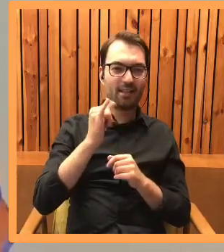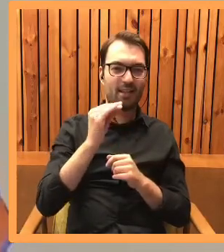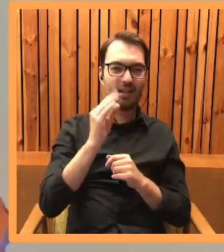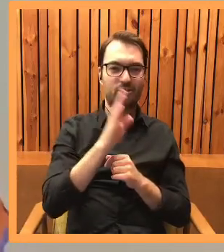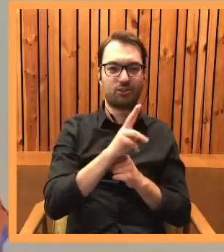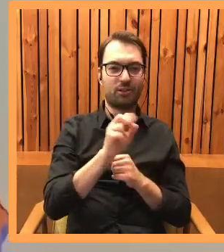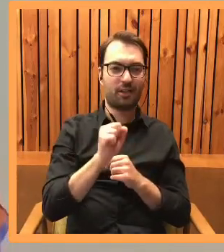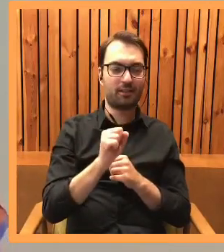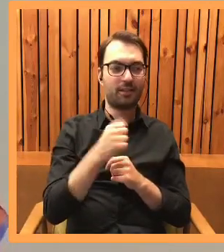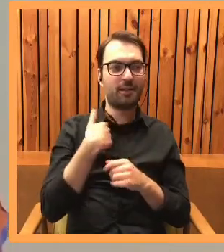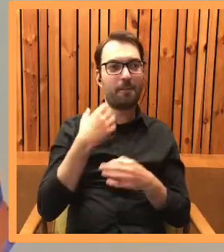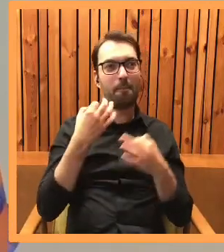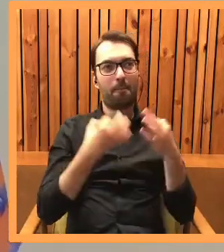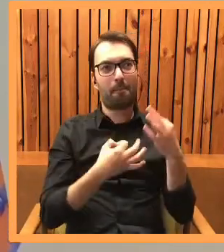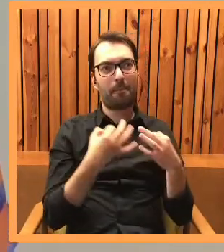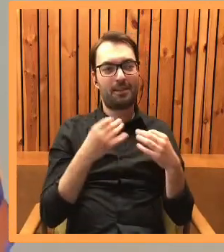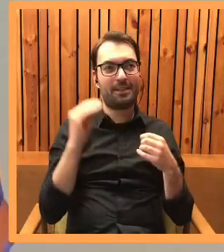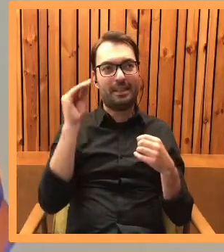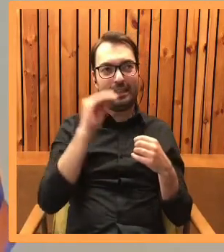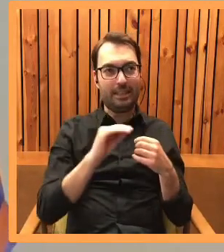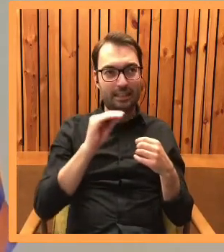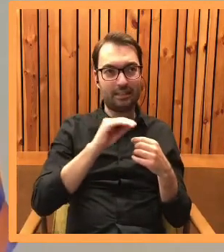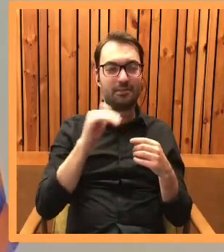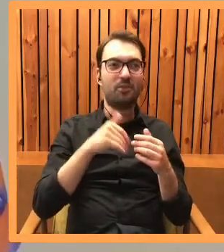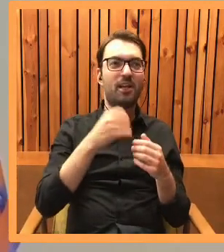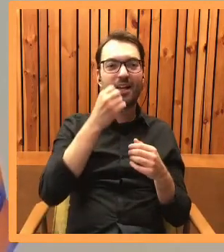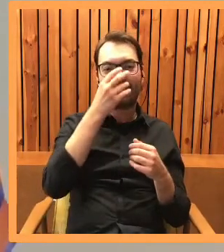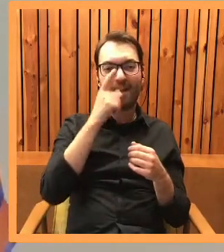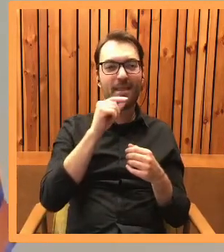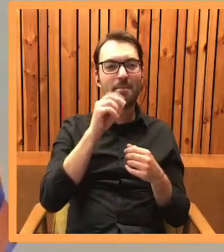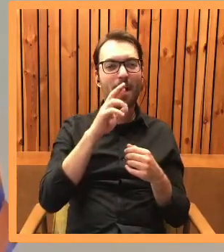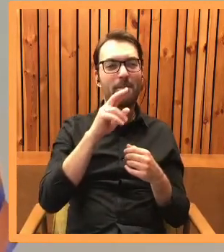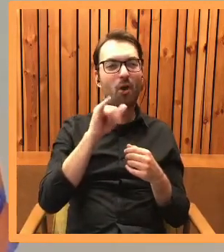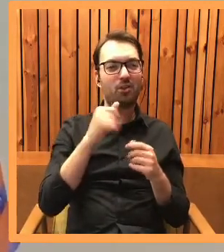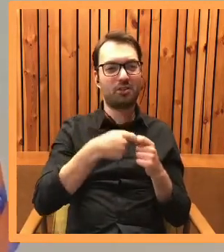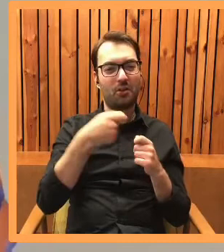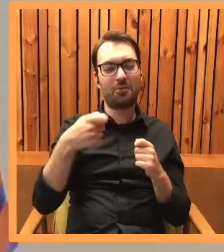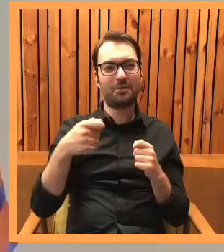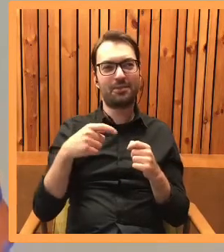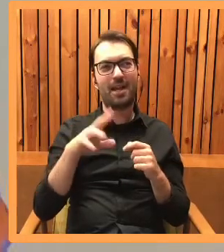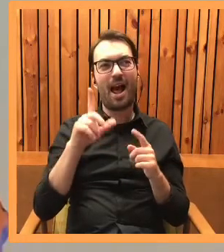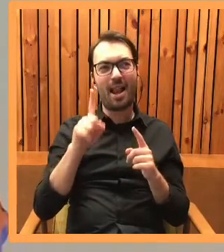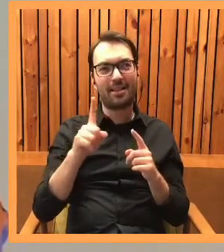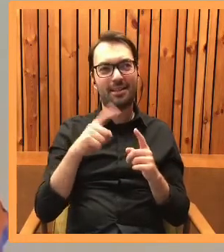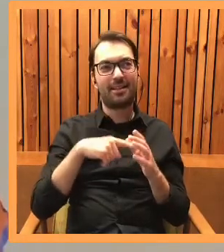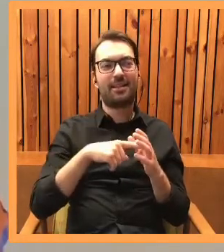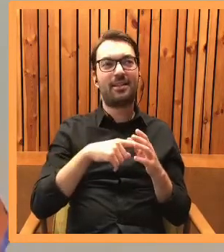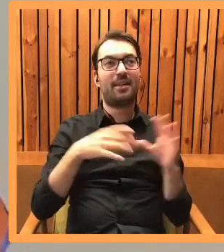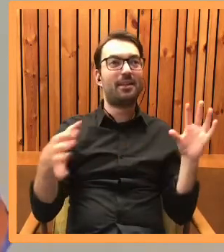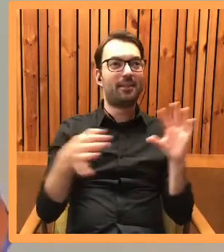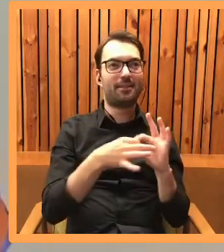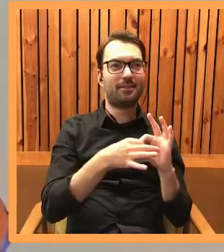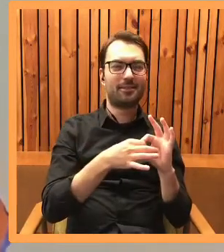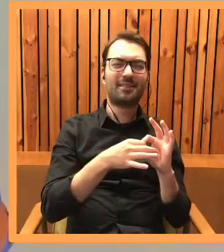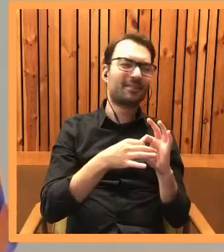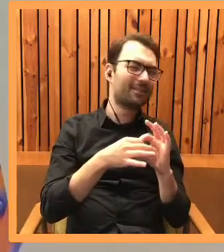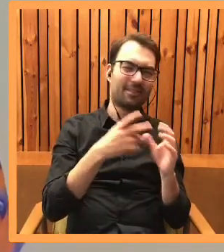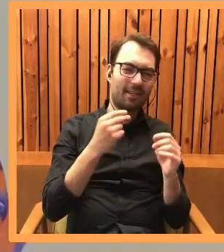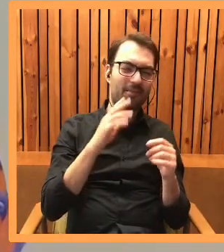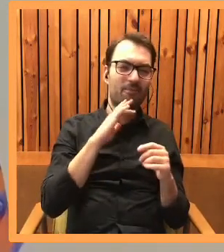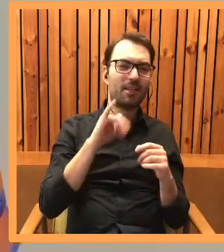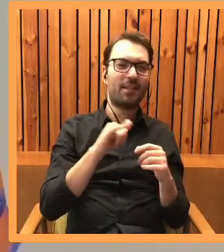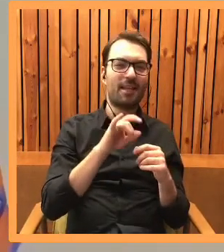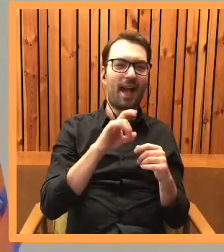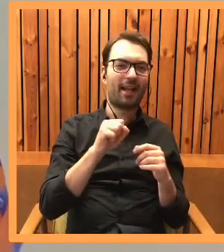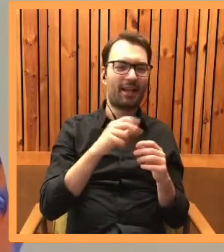Zastanawiam się, czy jeszcze czegoś nie napisać z kwiatu paproci, ale chyba nie byłaby to bezpośrednia kontynuacja Jagi, która też już jakby została